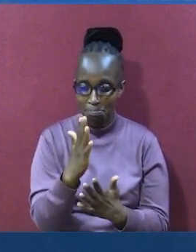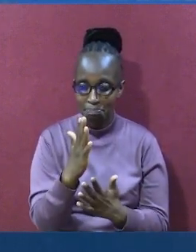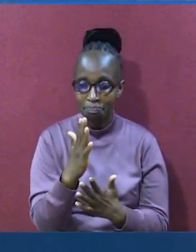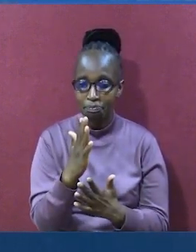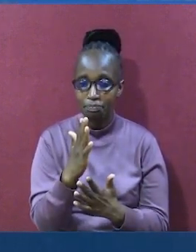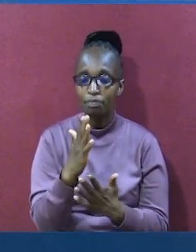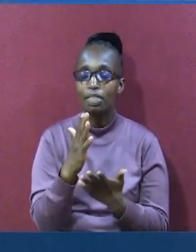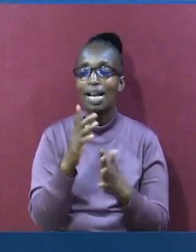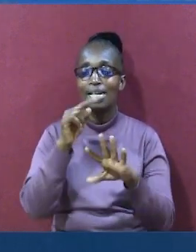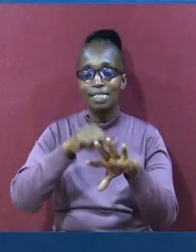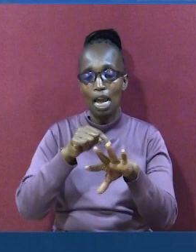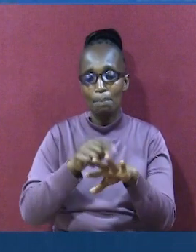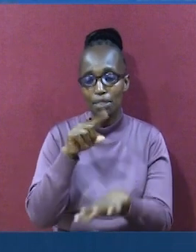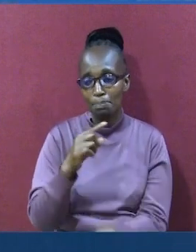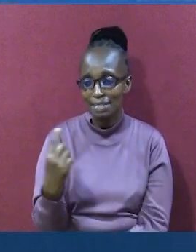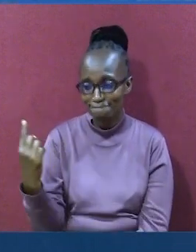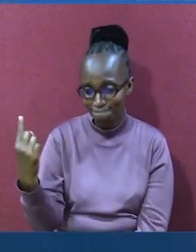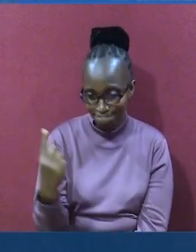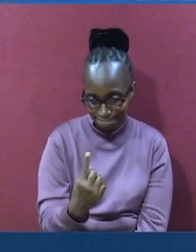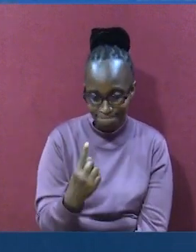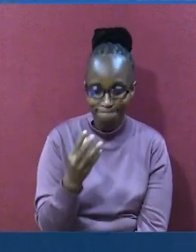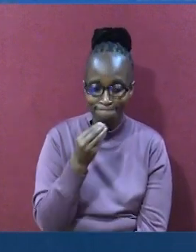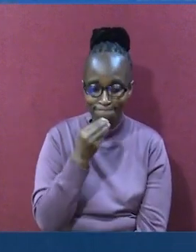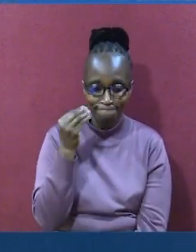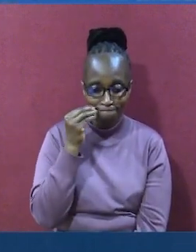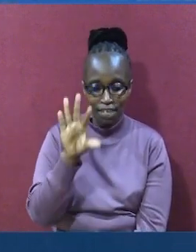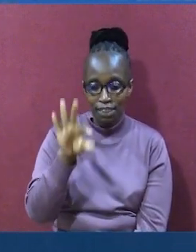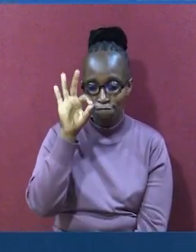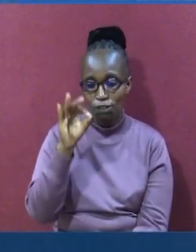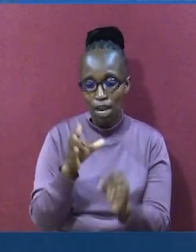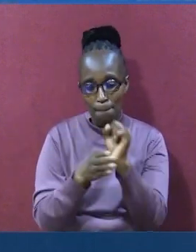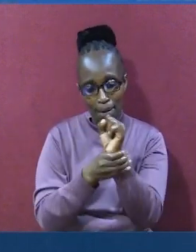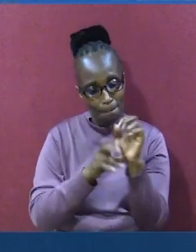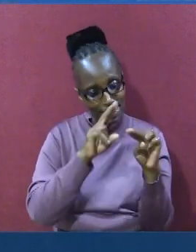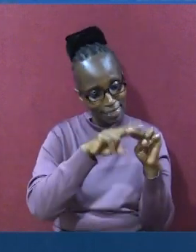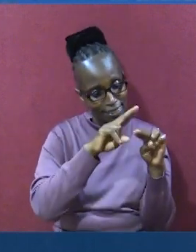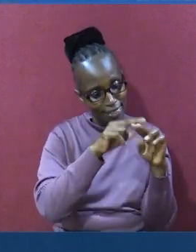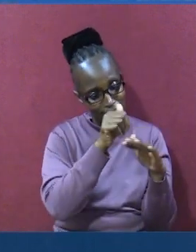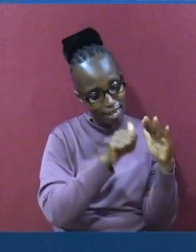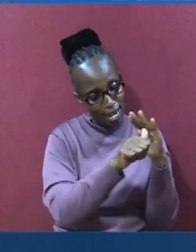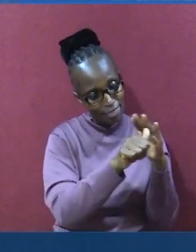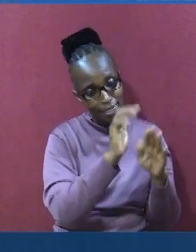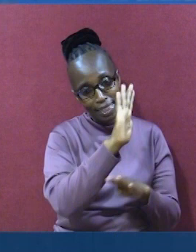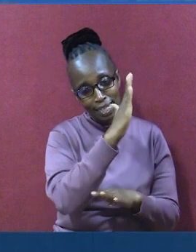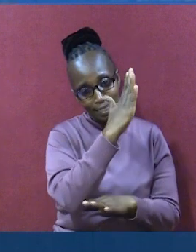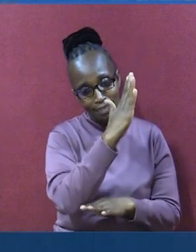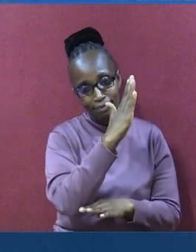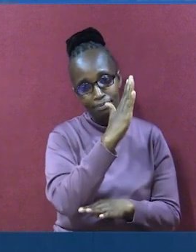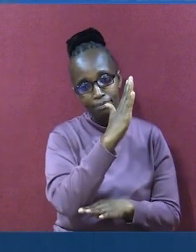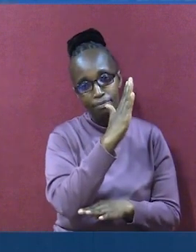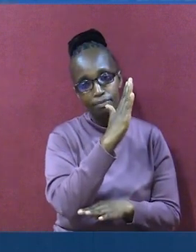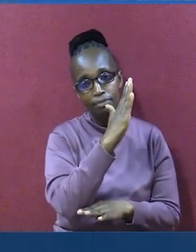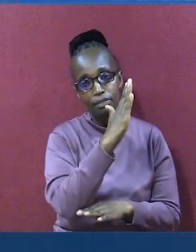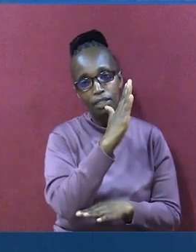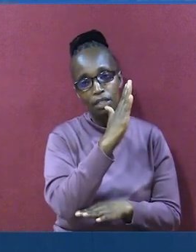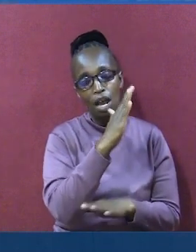kwa Ibrahimu. Tunauna ya kwamba. Walipofika katika hema hili. Walimpata Ibrahimu wa meketi chini ya mti. Wa